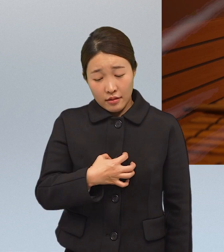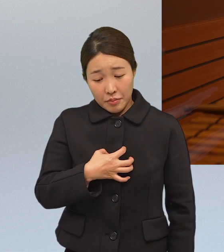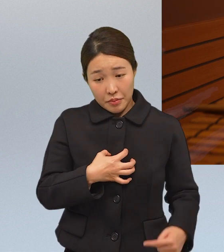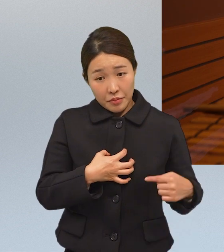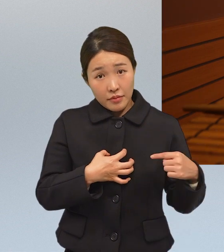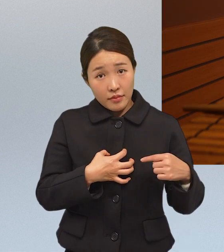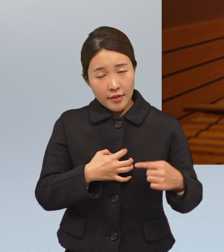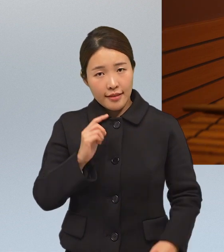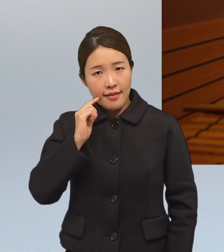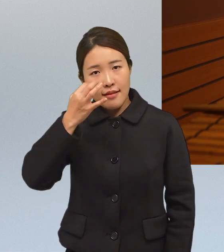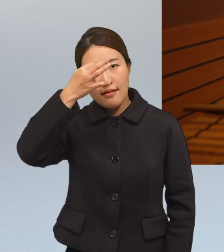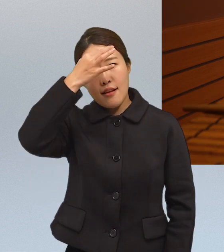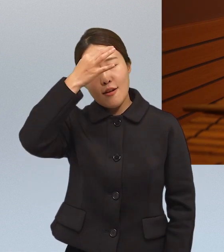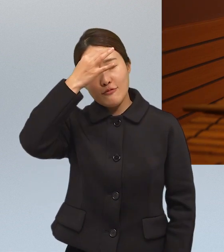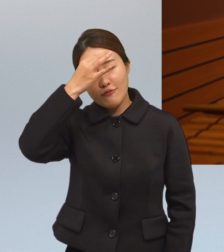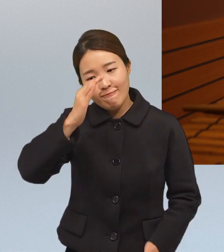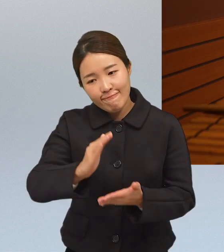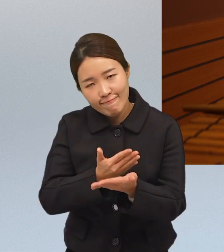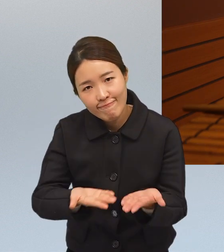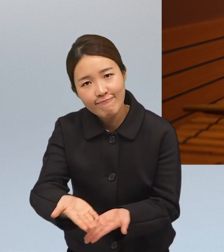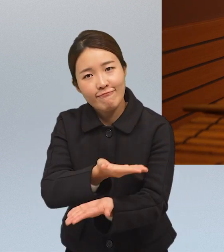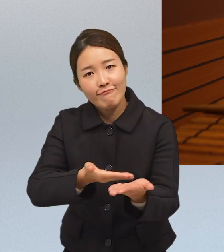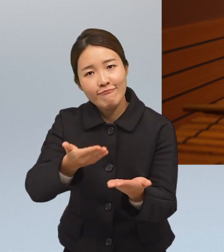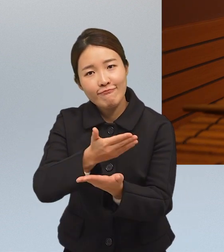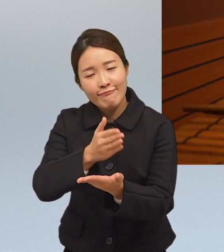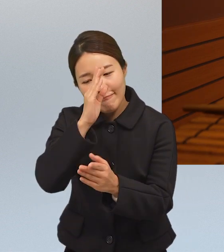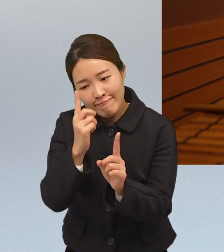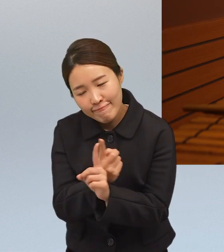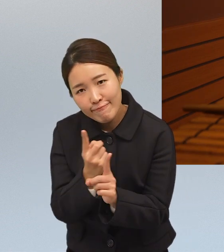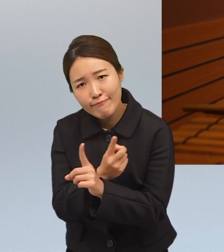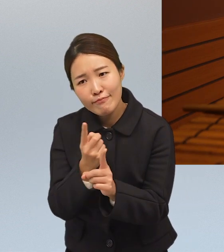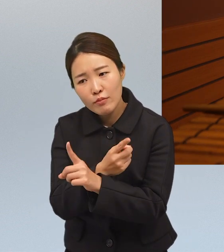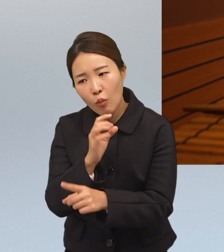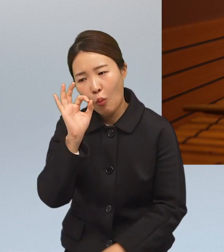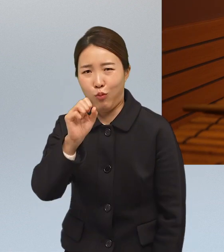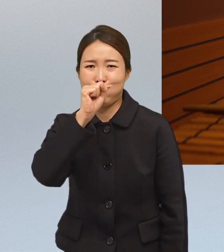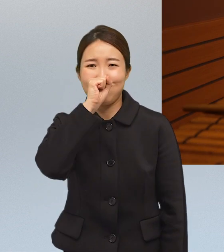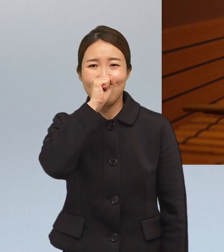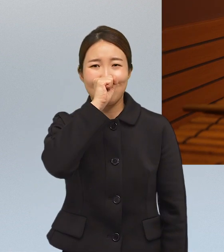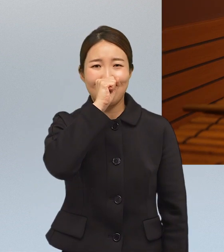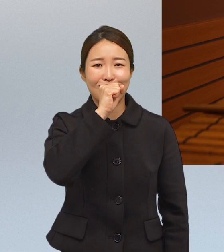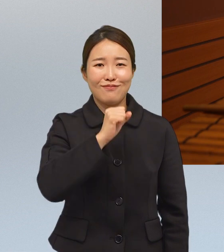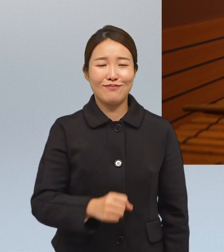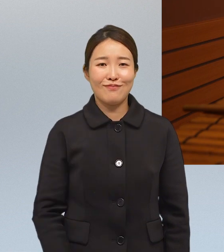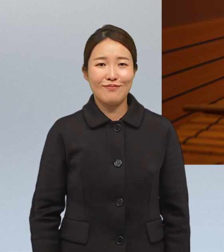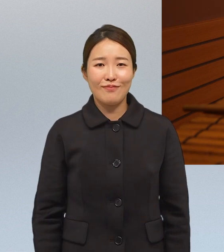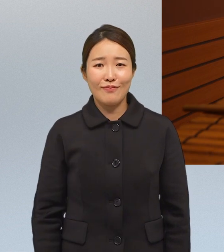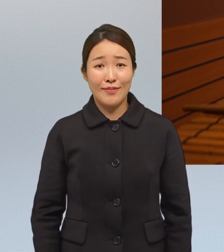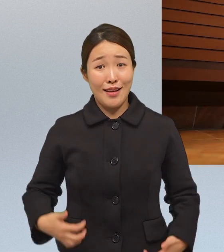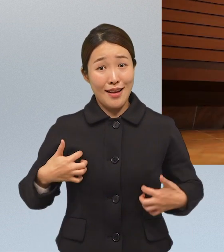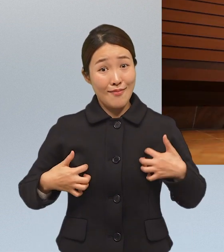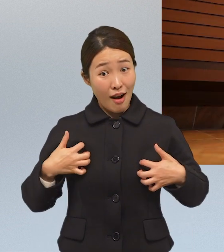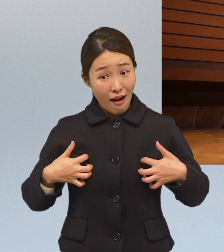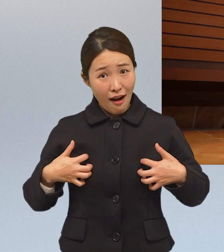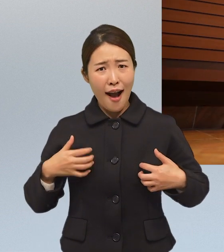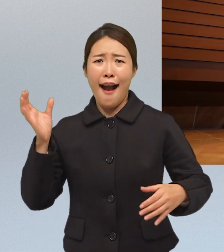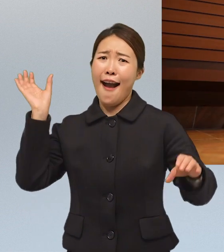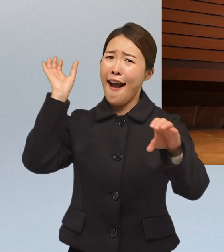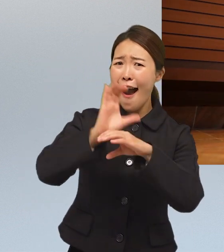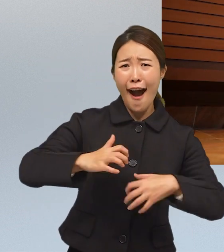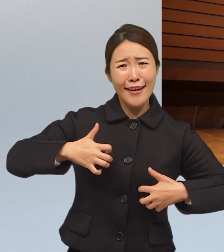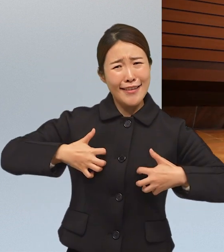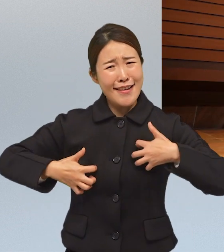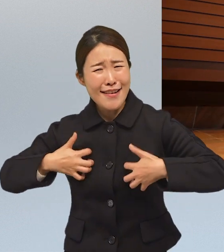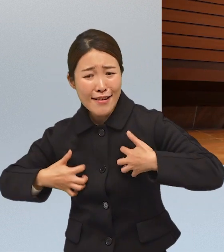슬픔을 그렇게 예술로 나누고 치유하는 것도 되게 좋고 기쁜